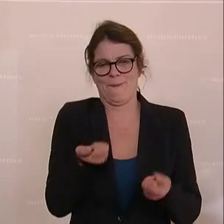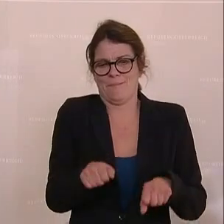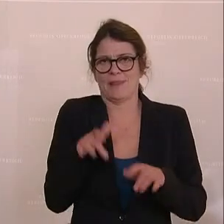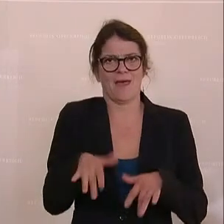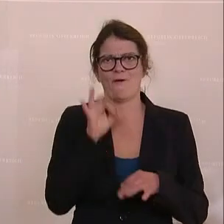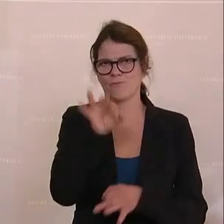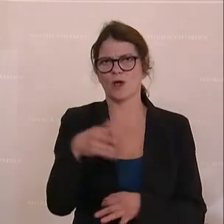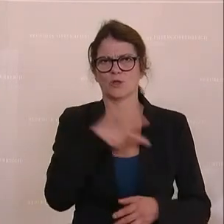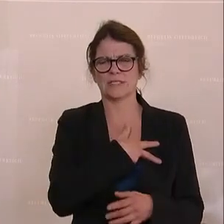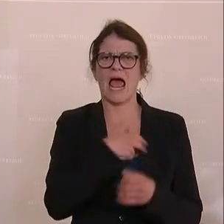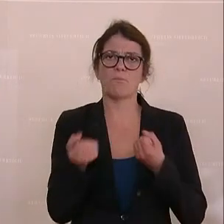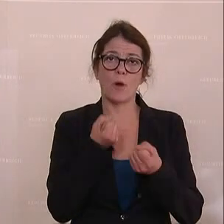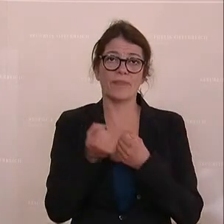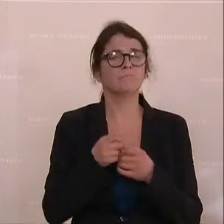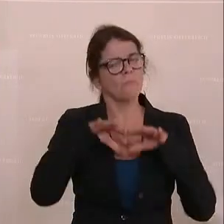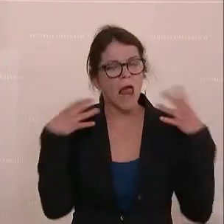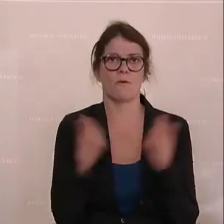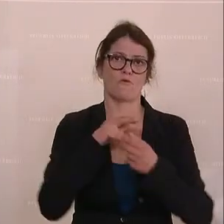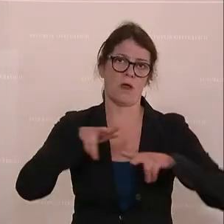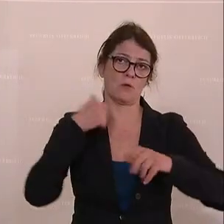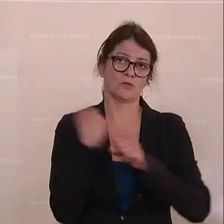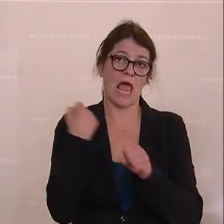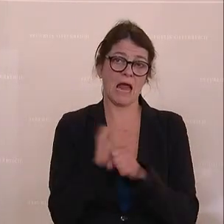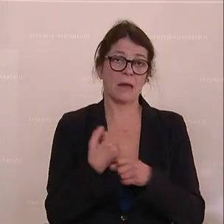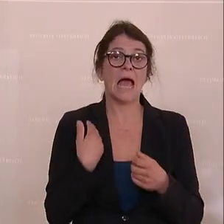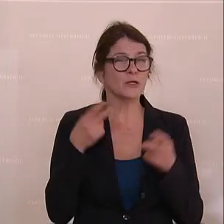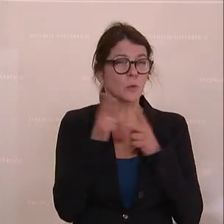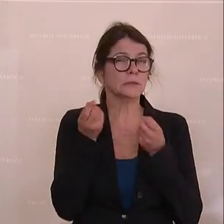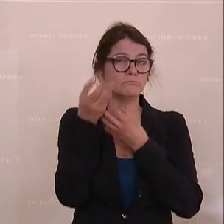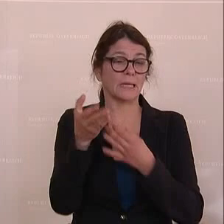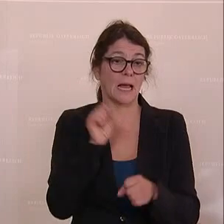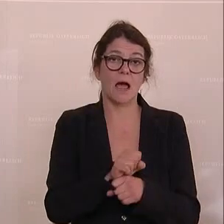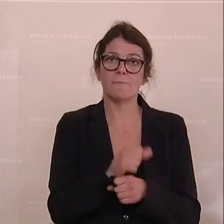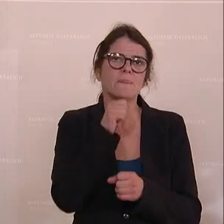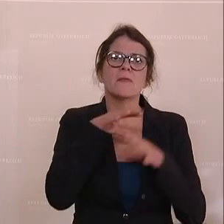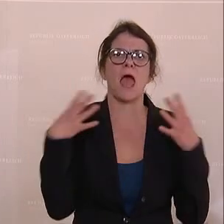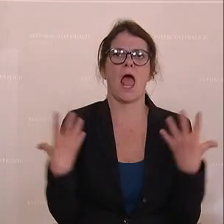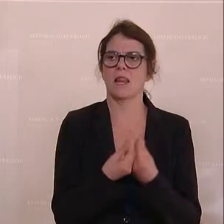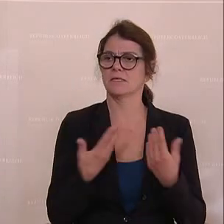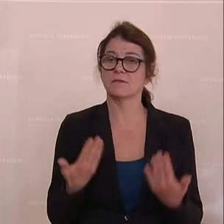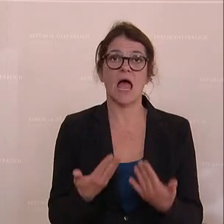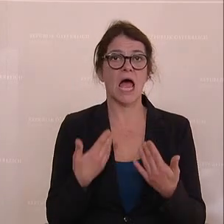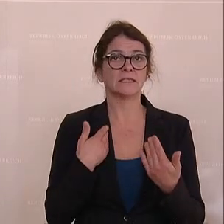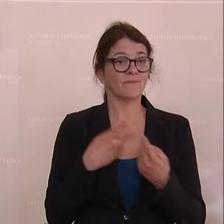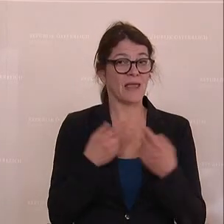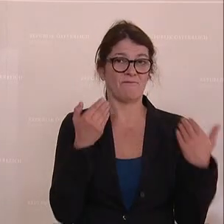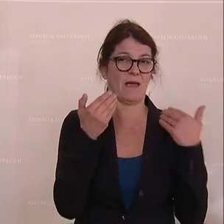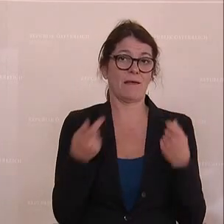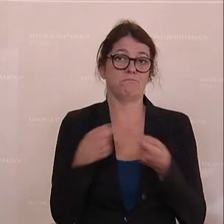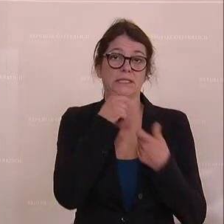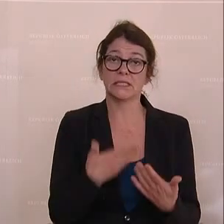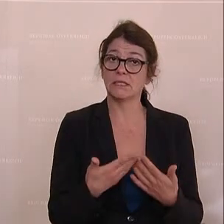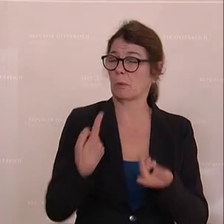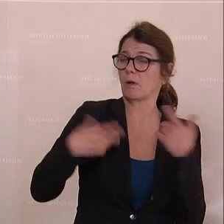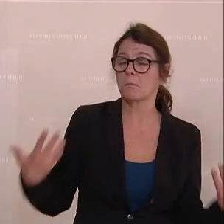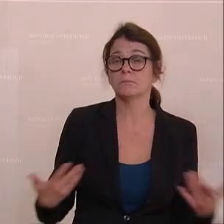Peter Wurm ist am Wort, FPÖ. Das kann ich auch kurz erklären und nicht alles, was für ein Vergleich ist, hinkt oder umgekehrt. Das, was